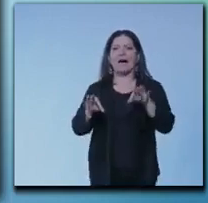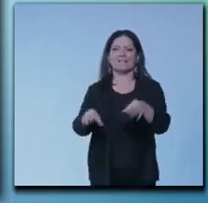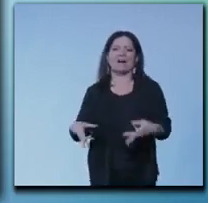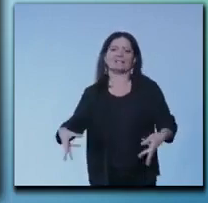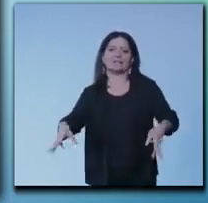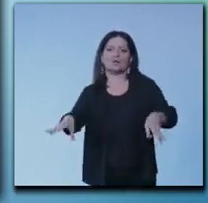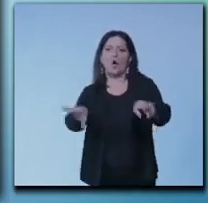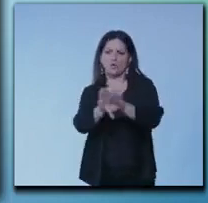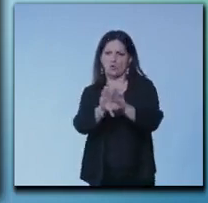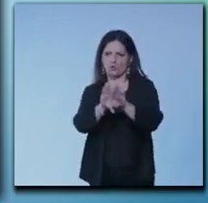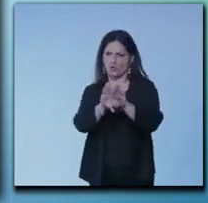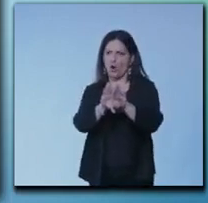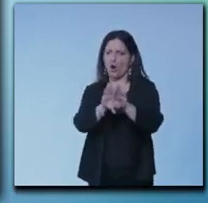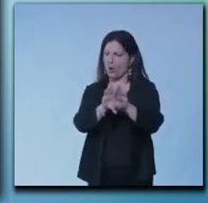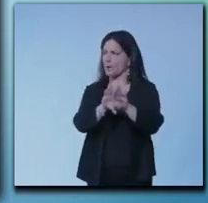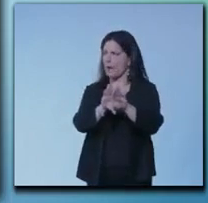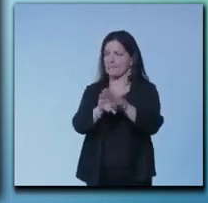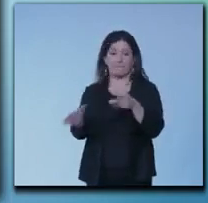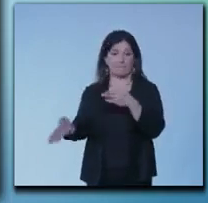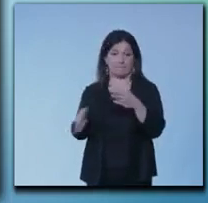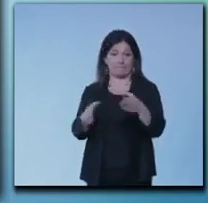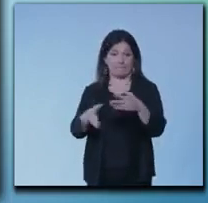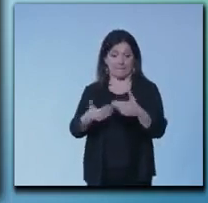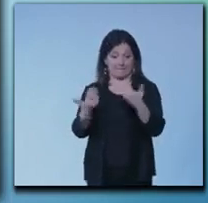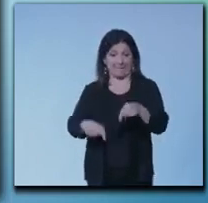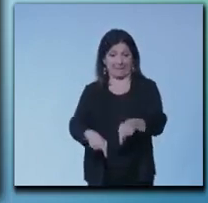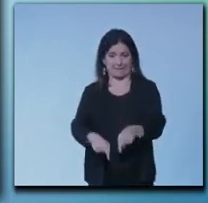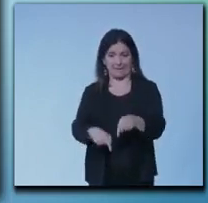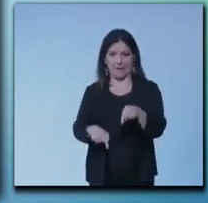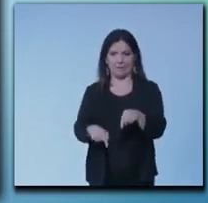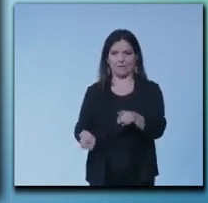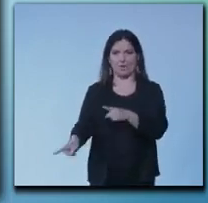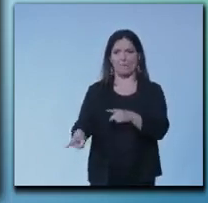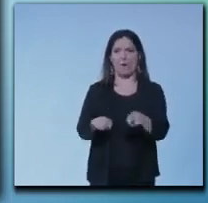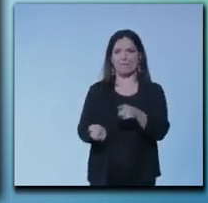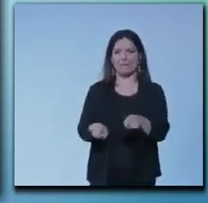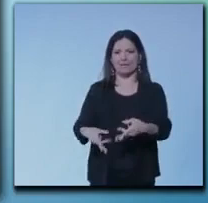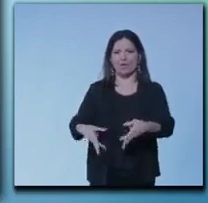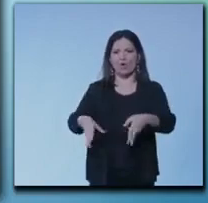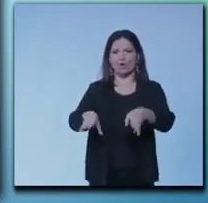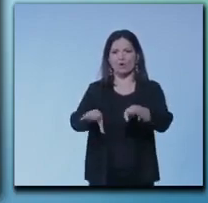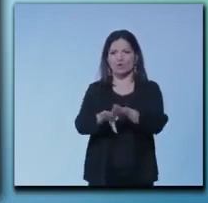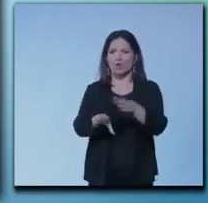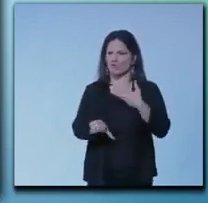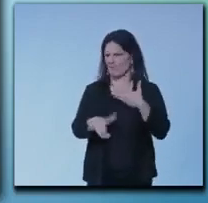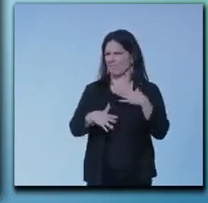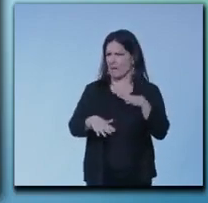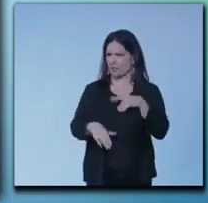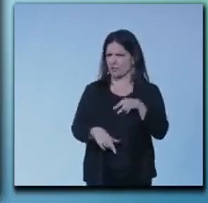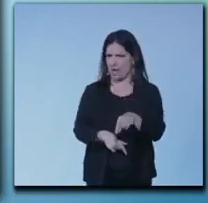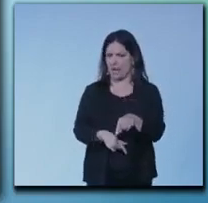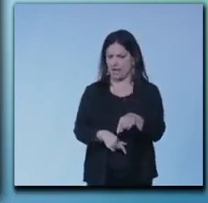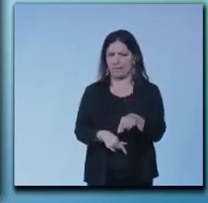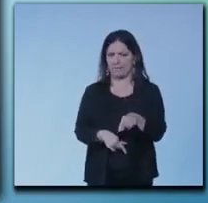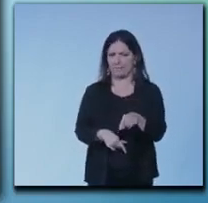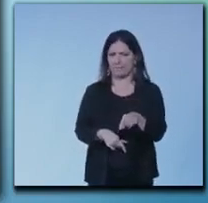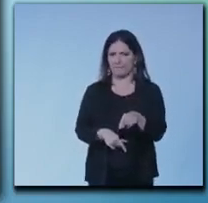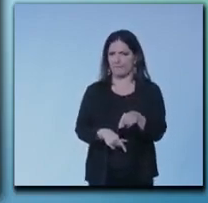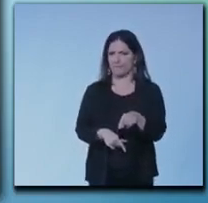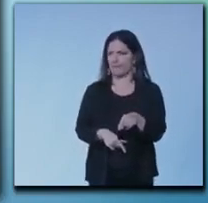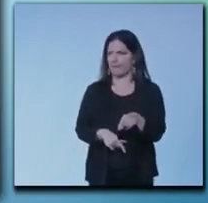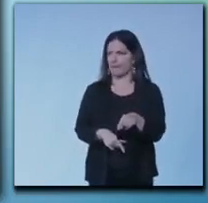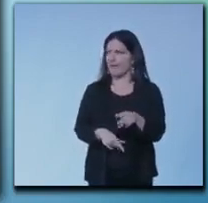La conclusione di questa sessione mattutina, ma per questo momento di chiusura abbiamo il piacere di invitare sul